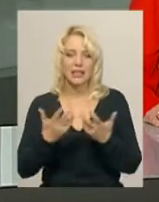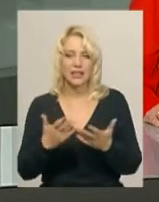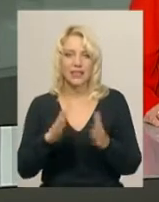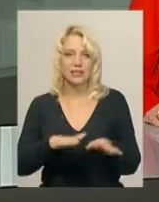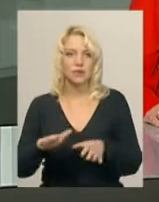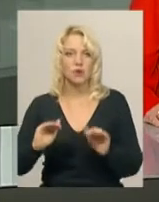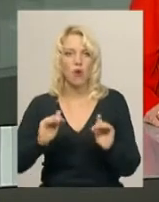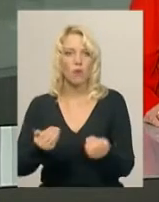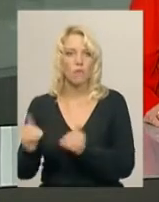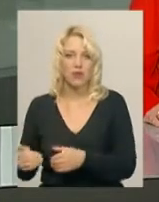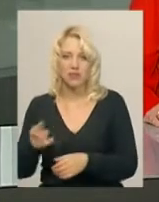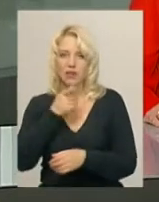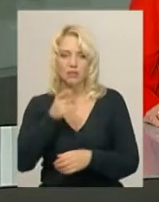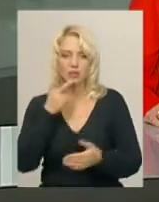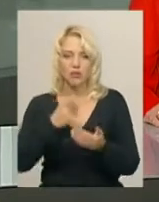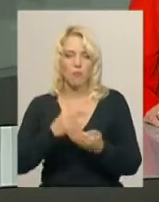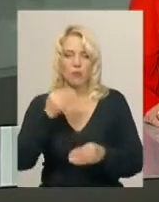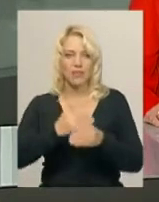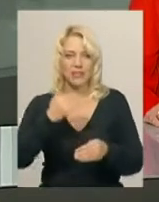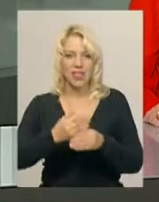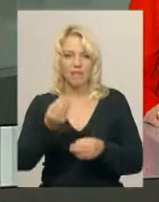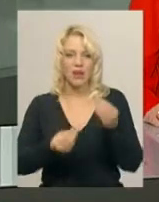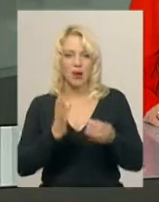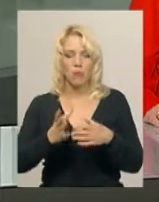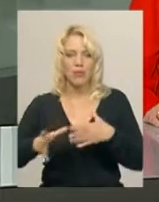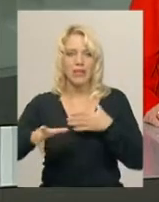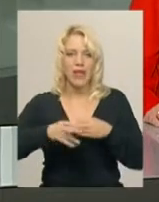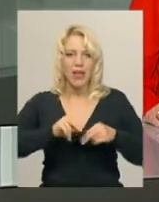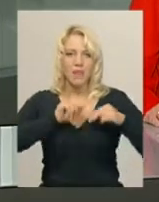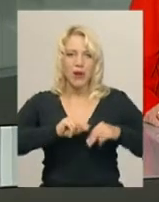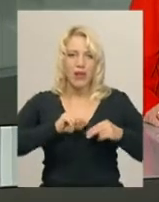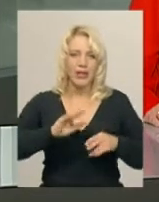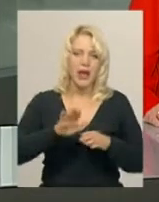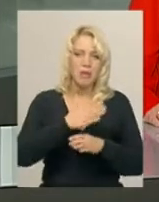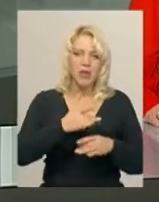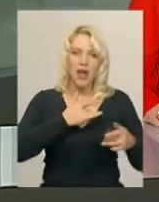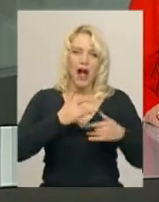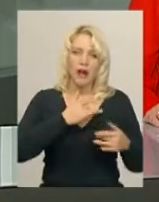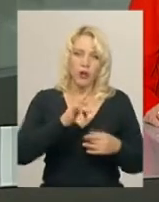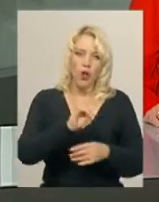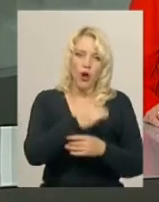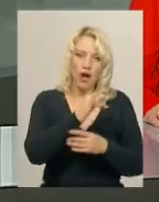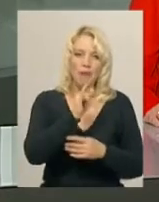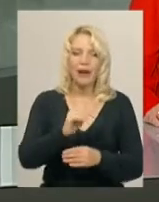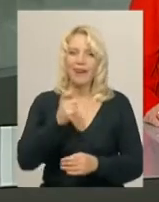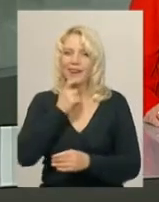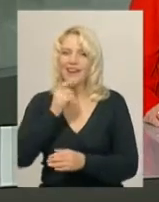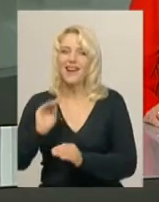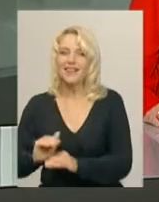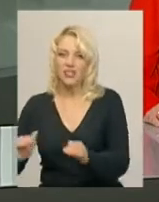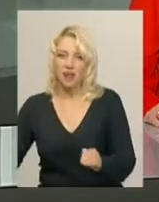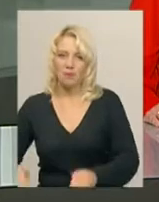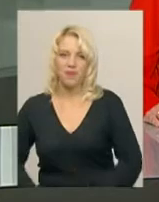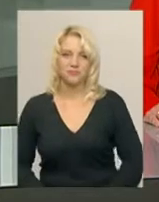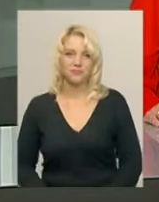обмежена. Під час показу вистави гри відбуватиметься взаємодія між акторами та глядачами. Більше про новостворений «Бебі-театр»